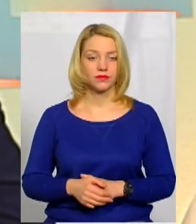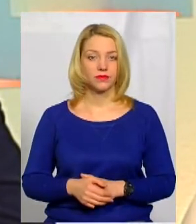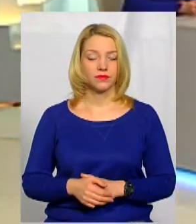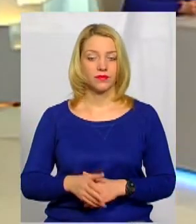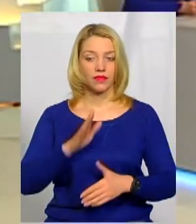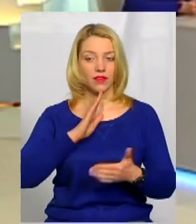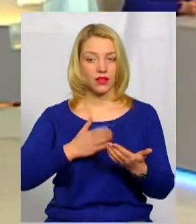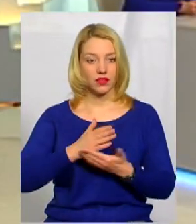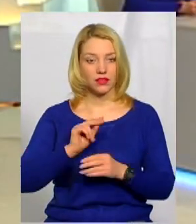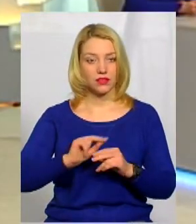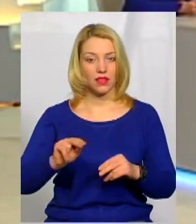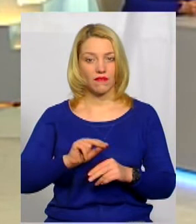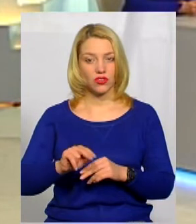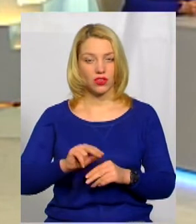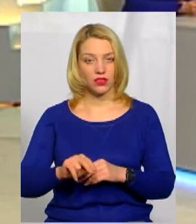Якість навчання?